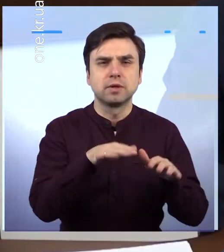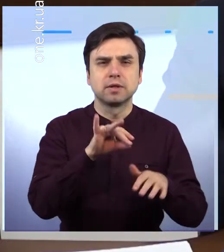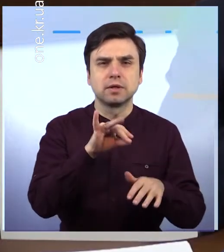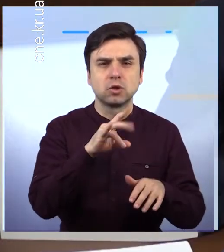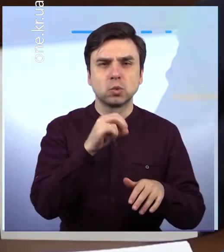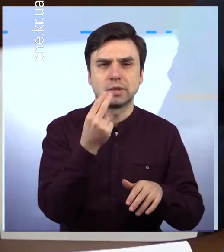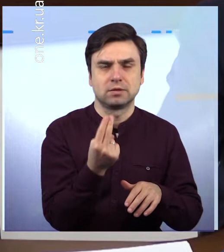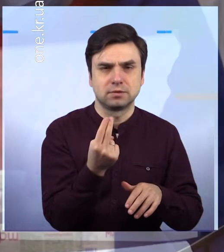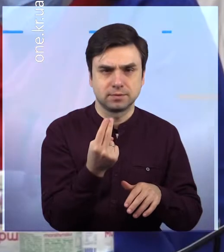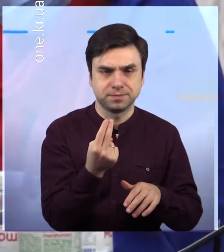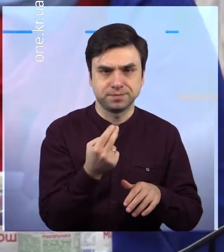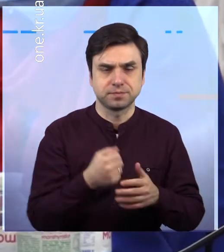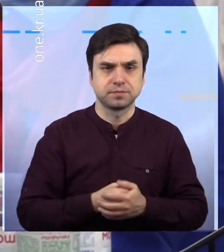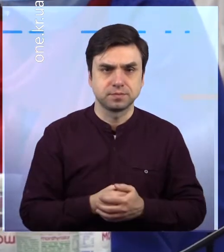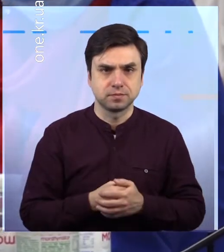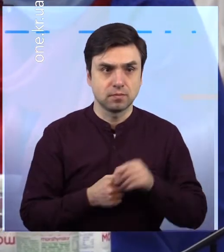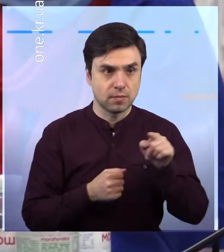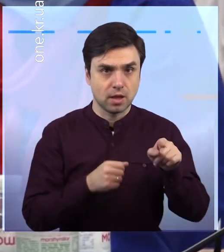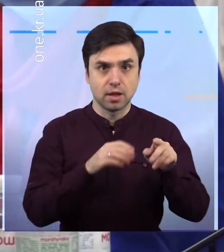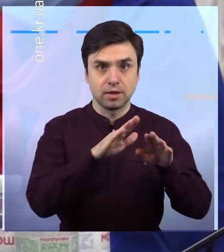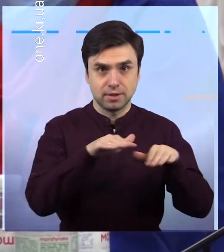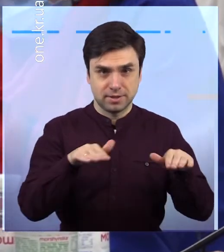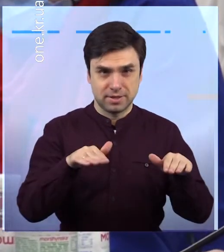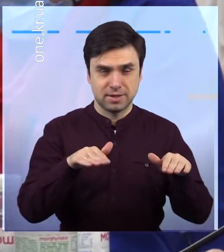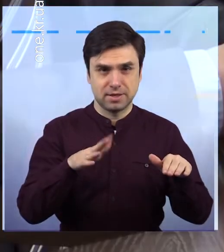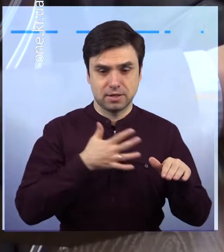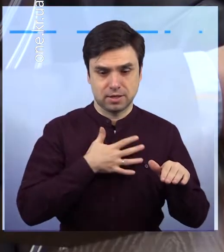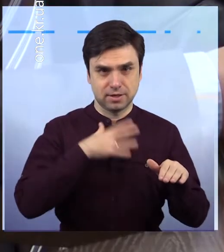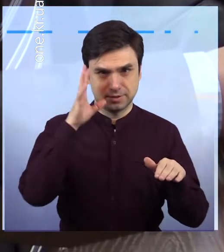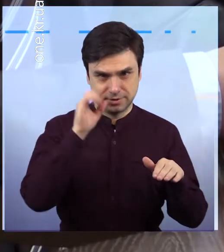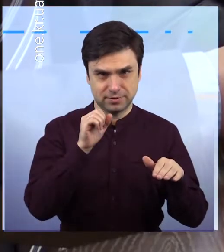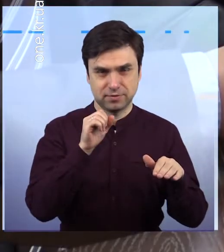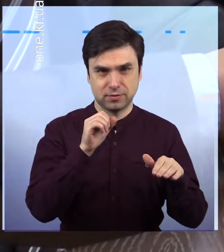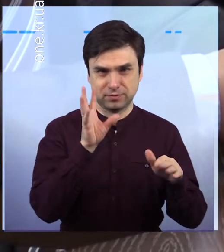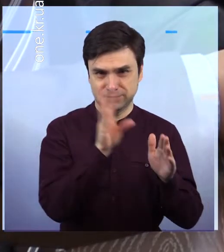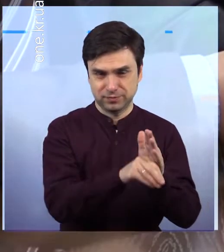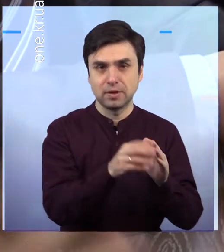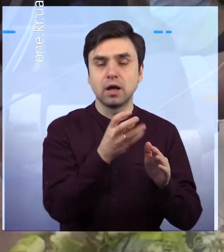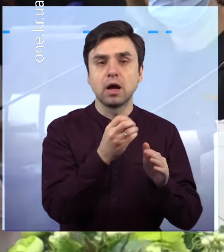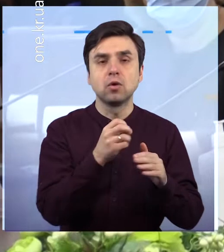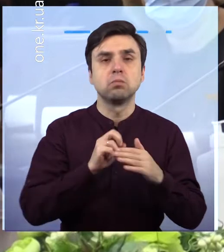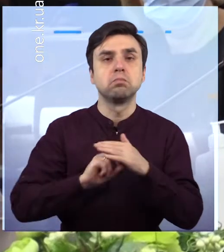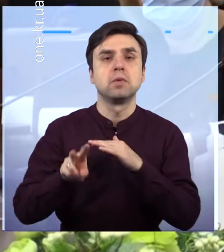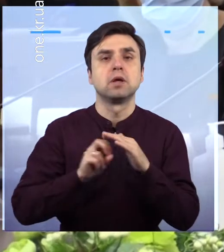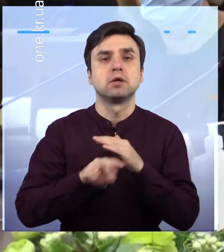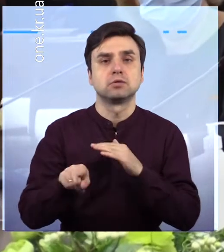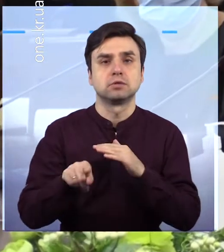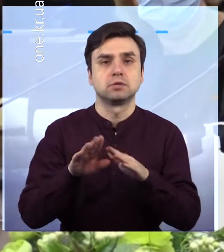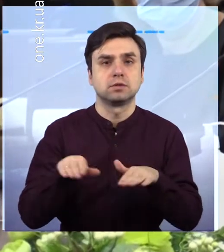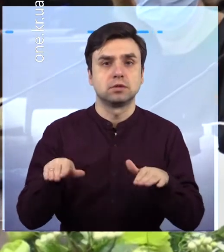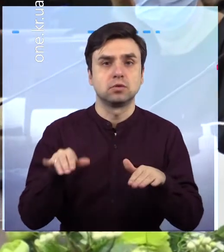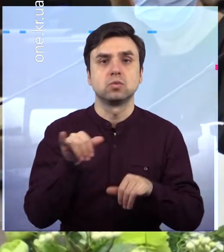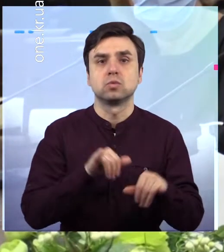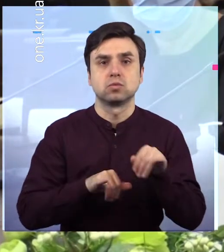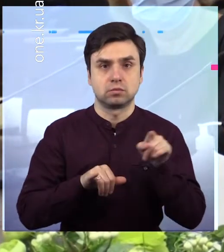дошкільним навчальним закладом, окрім маленьких криворіжців, також користуватимуться малеча з родин переселенців. Для останніх